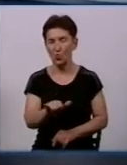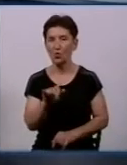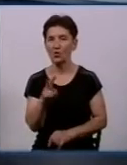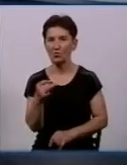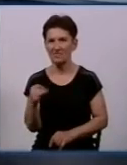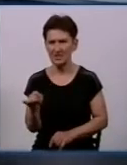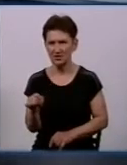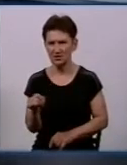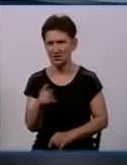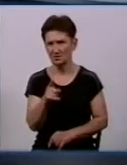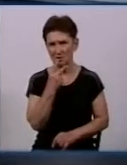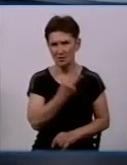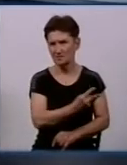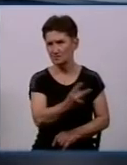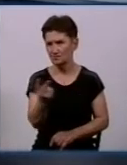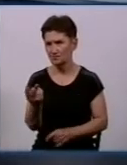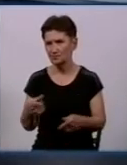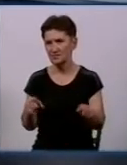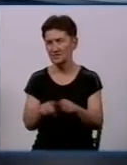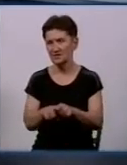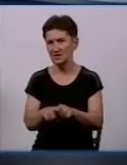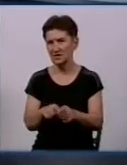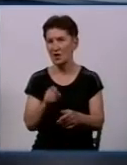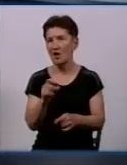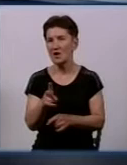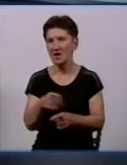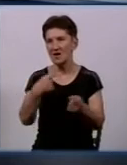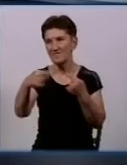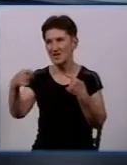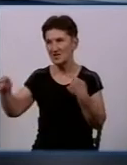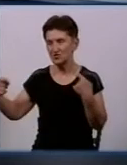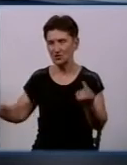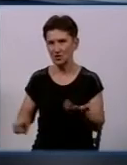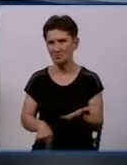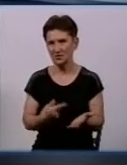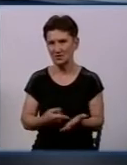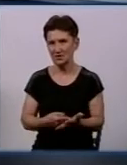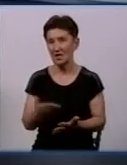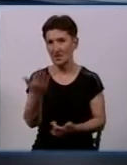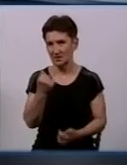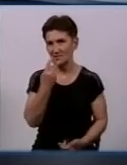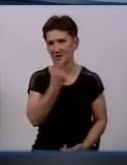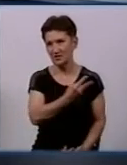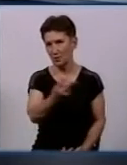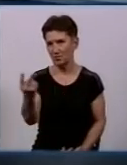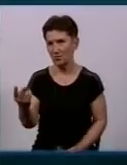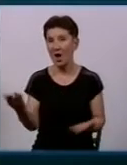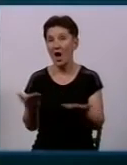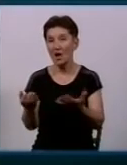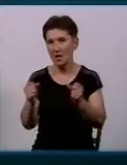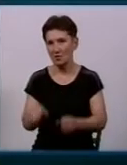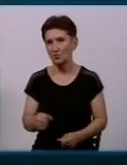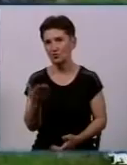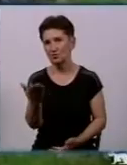побачили кілька цікавих прикладів, як це реалізовується в інших містах. Гідранти, давайте подивимося, як вони можуть виглядати в